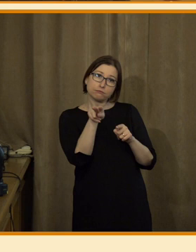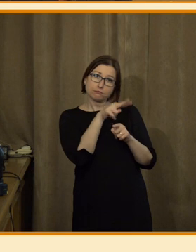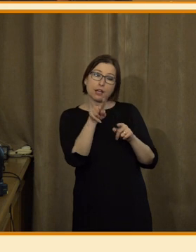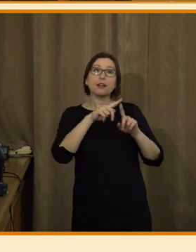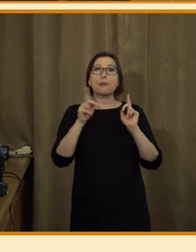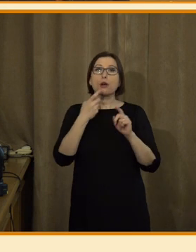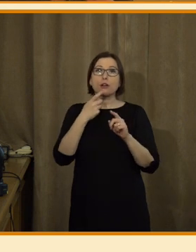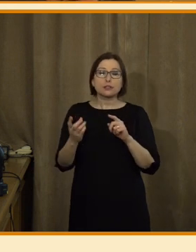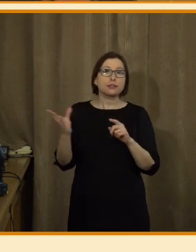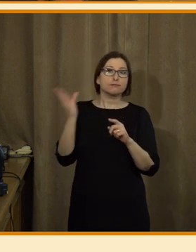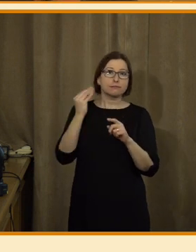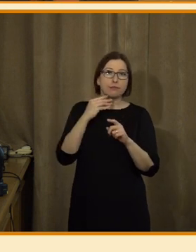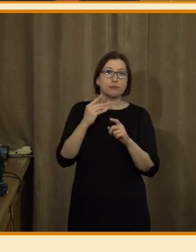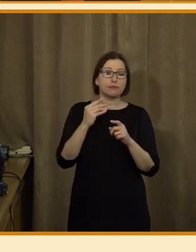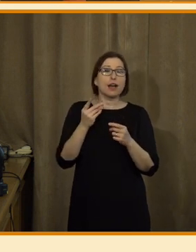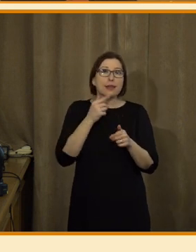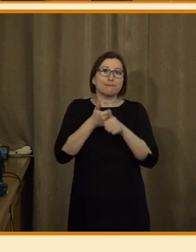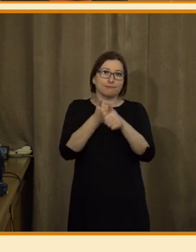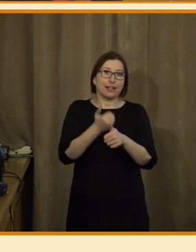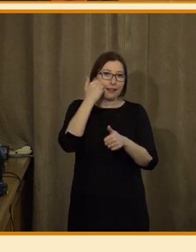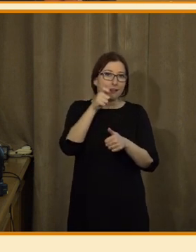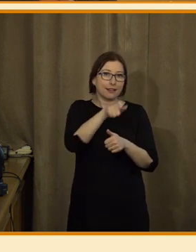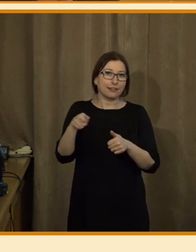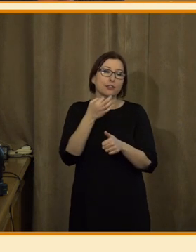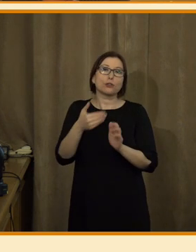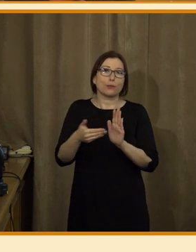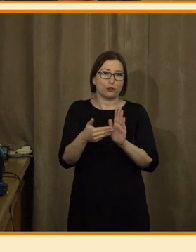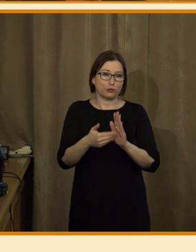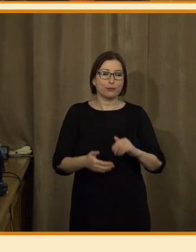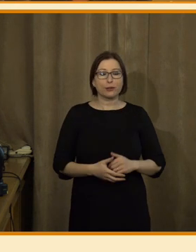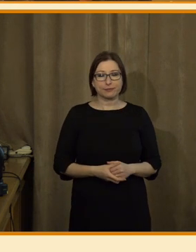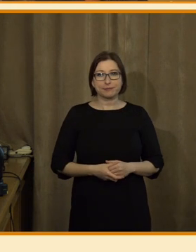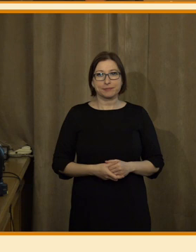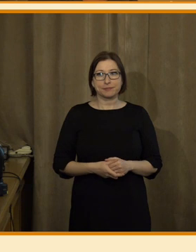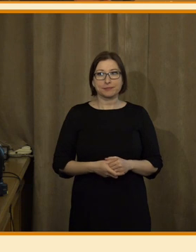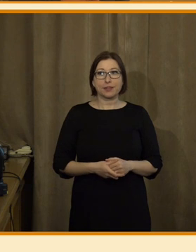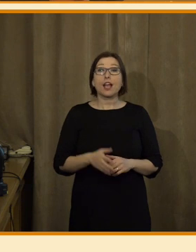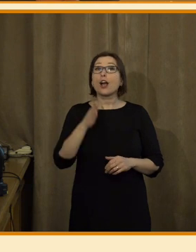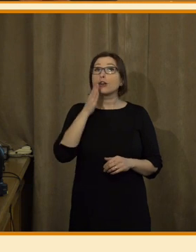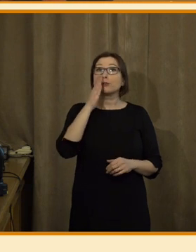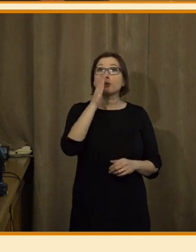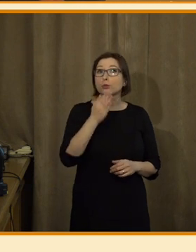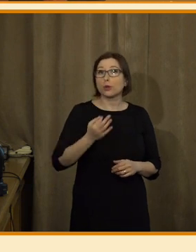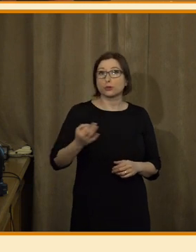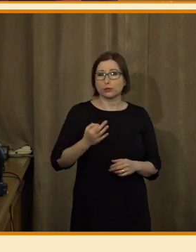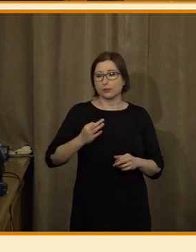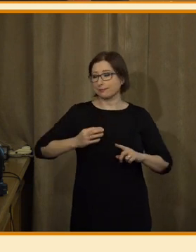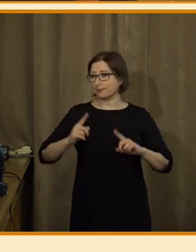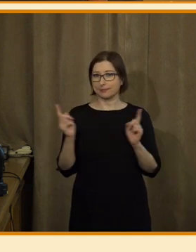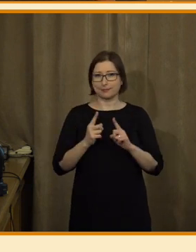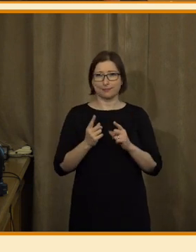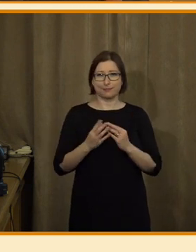Něco nechtějí vidět vůbec. Poprosím o další. Tak a budoucnost, teď jenom velmi krátce.